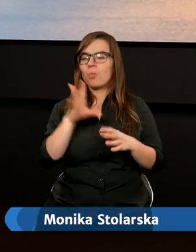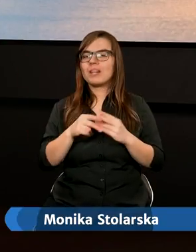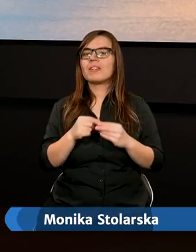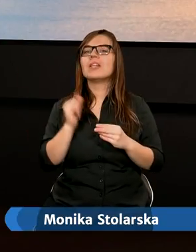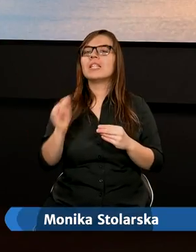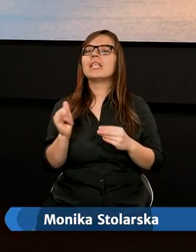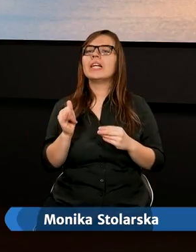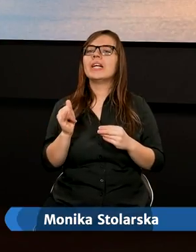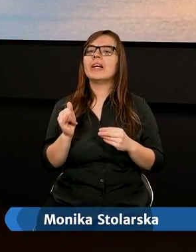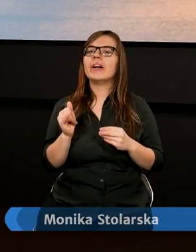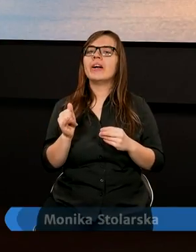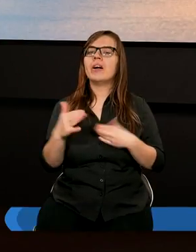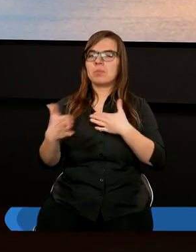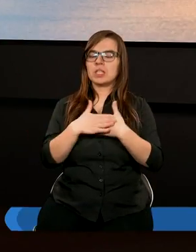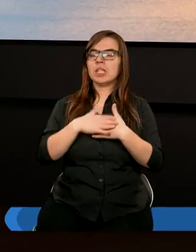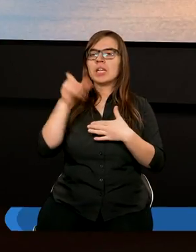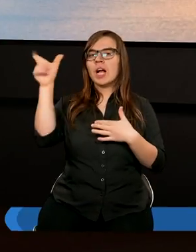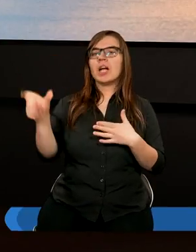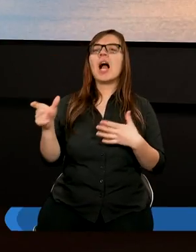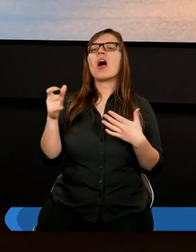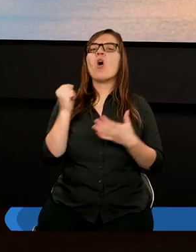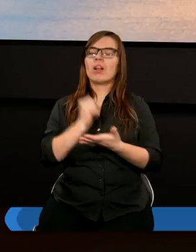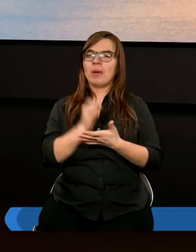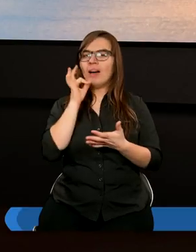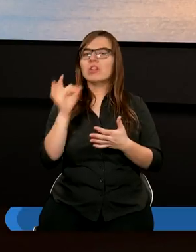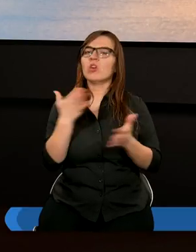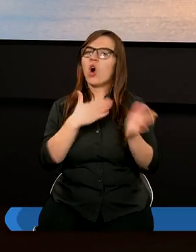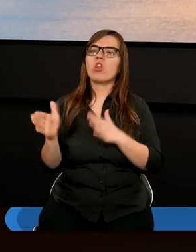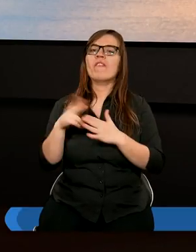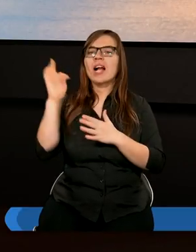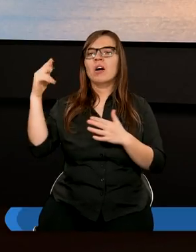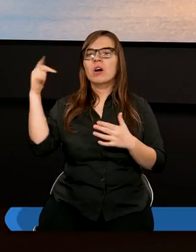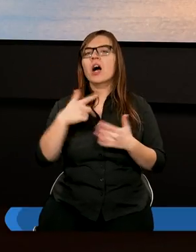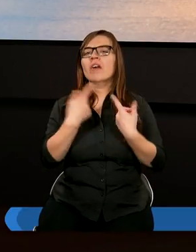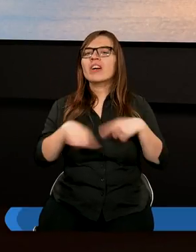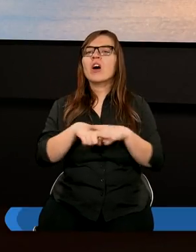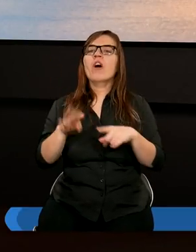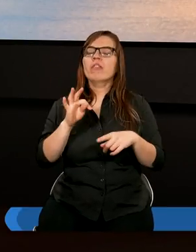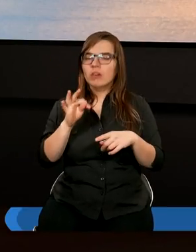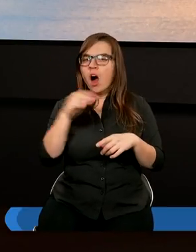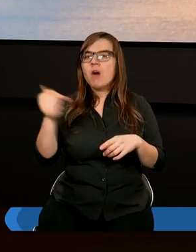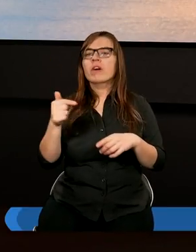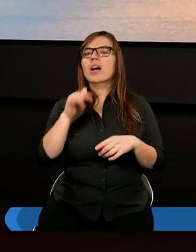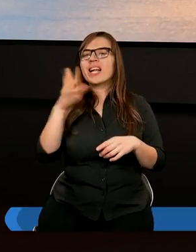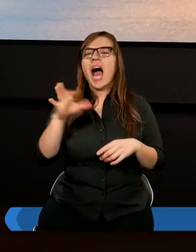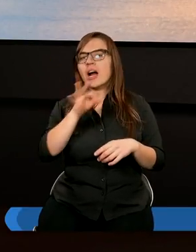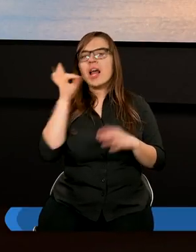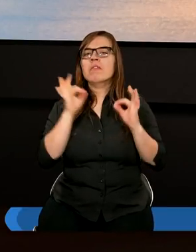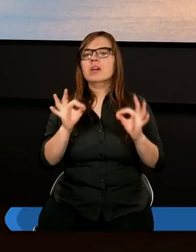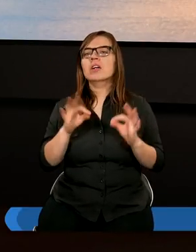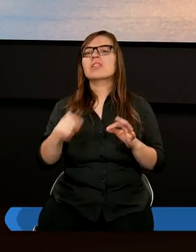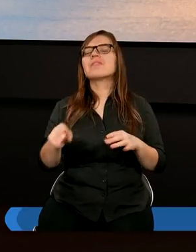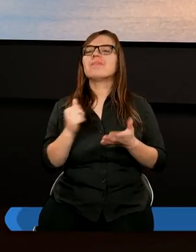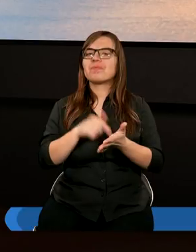Jego sprawie, wykonujących swoje obowiązki jak najlepiej.